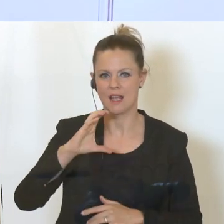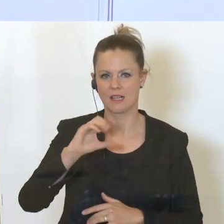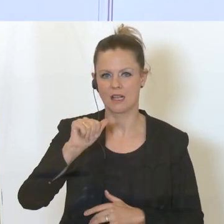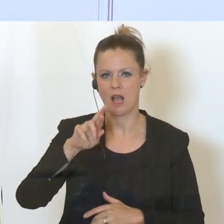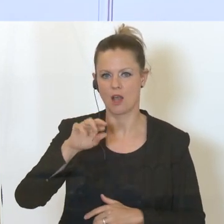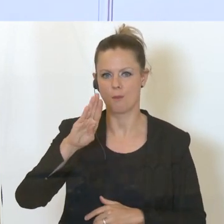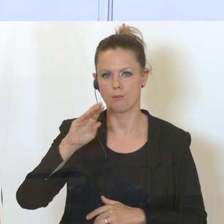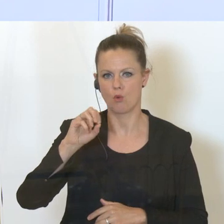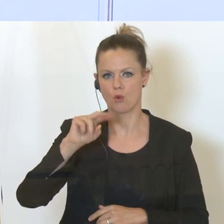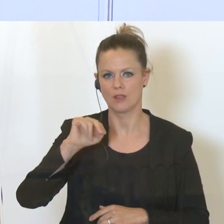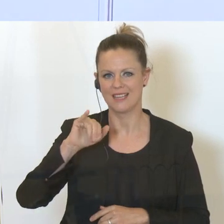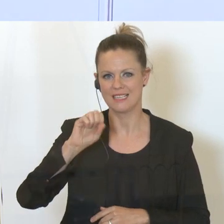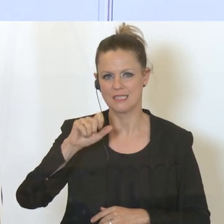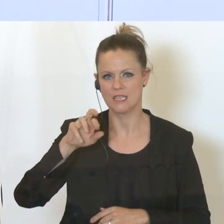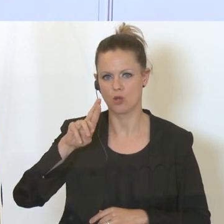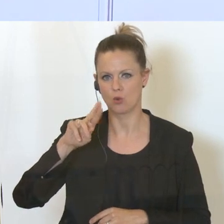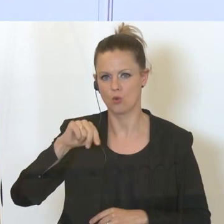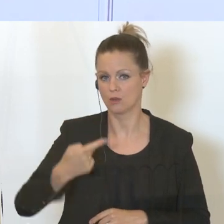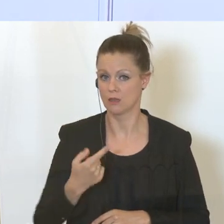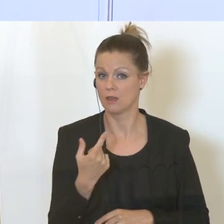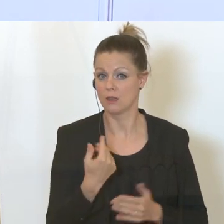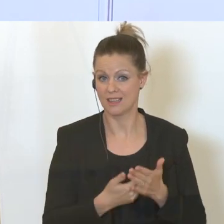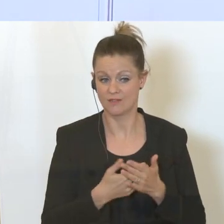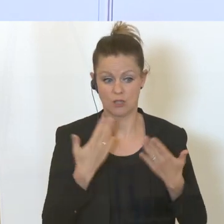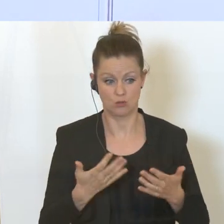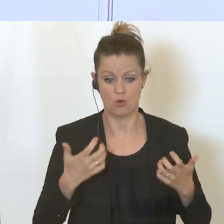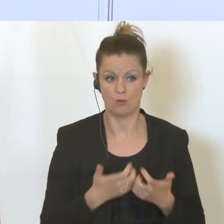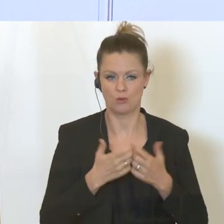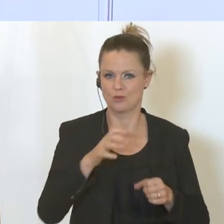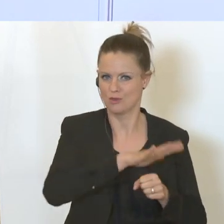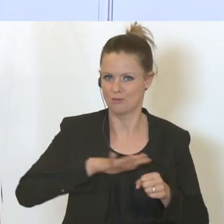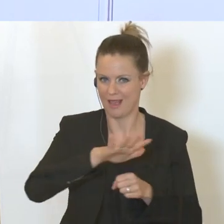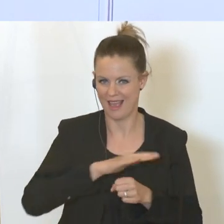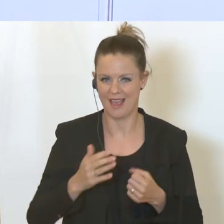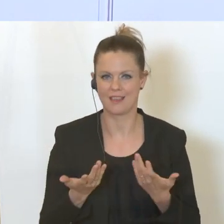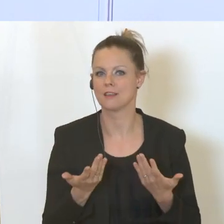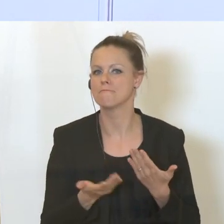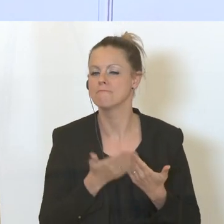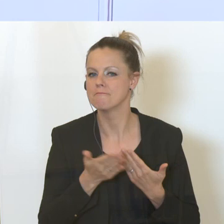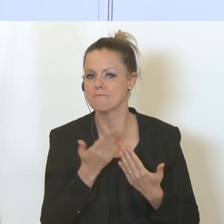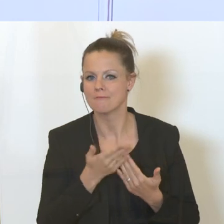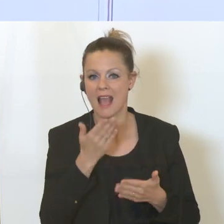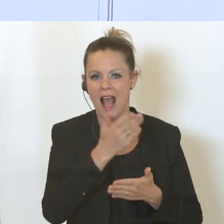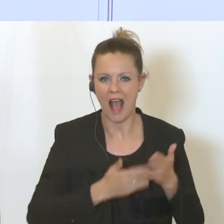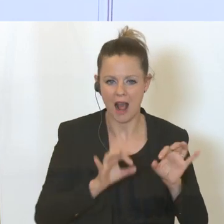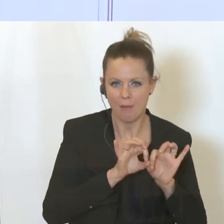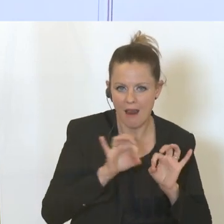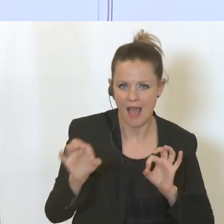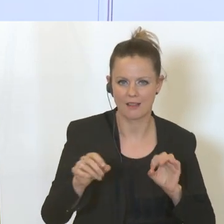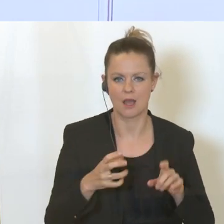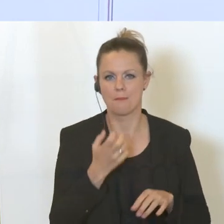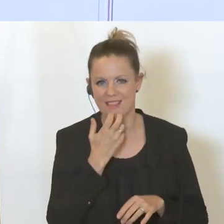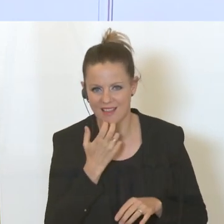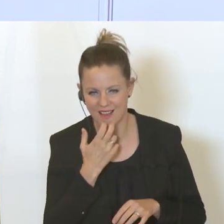hier gilt es darum, dass wir in verschiedensten Produktionsbereichen, wie zum Beispiel im Bereich der Halbleiter, im Bereich der